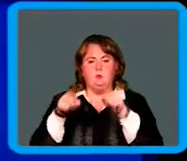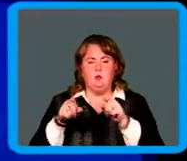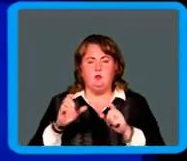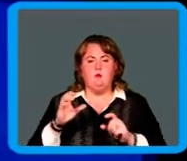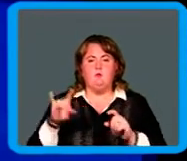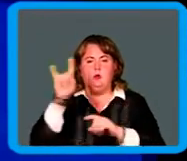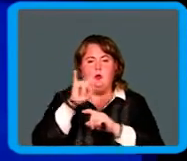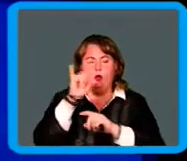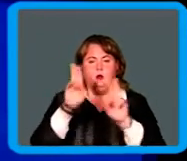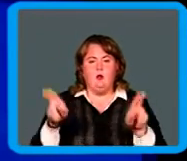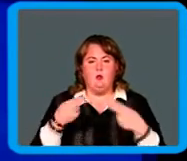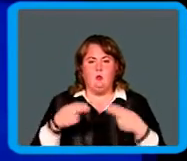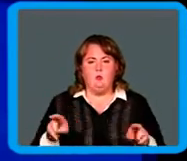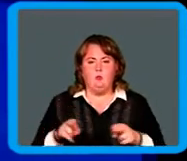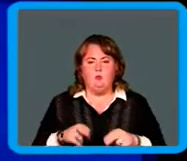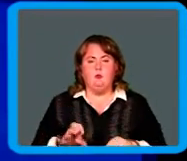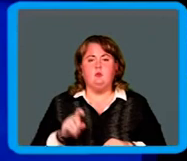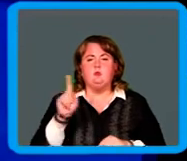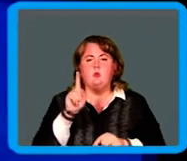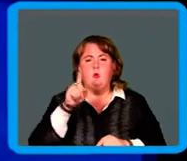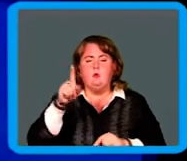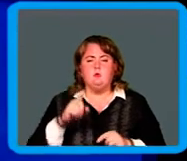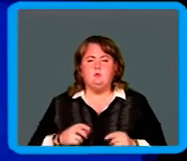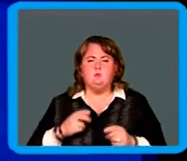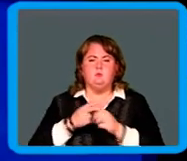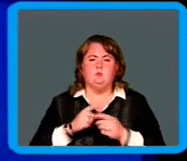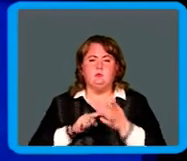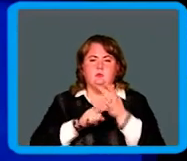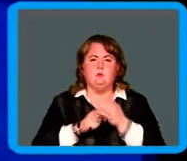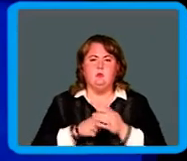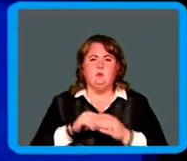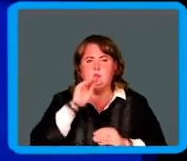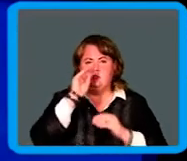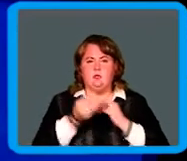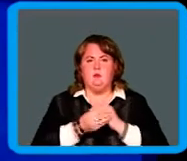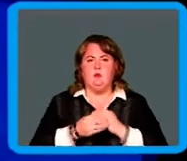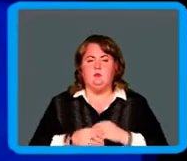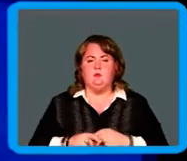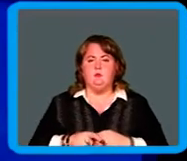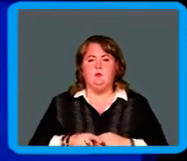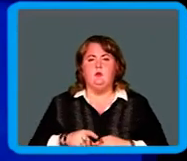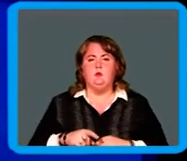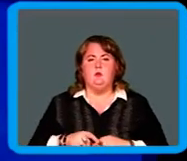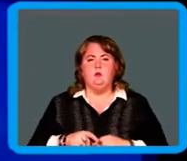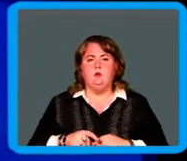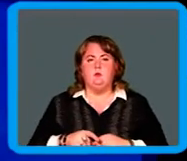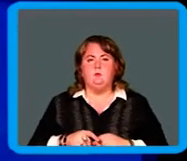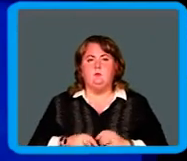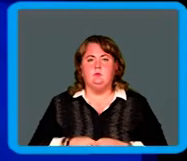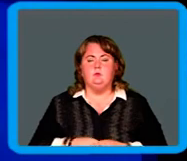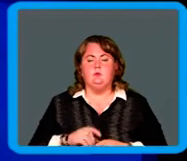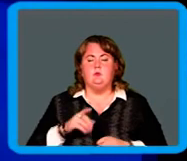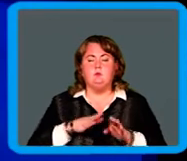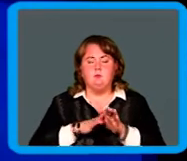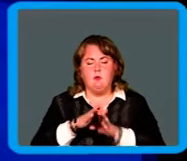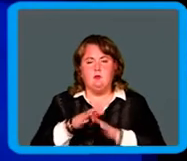в аэроклуб. Все, к чему он стремился, сбывалось. Надеюсь, у вас, ребята, сбудутся все ваши